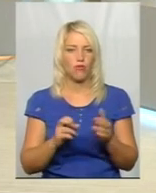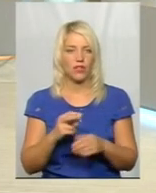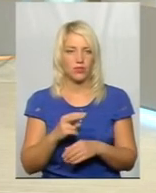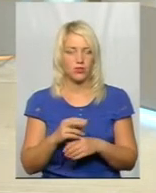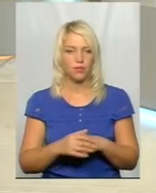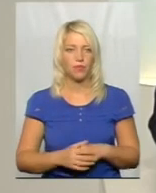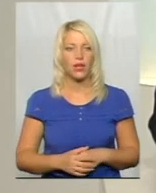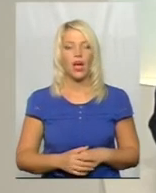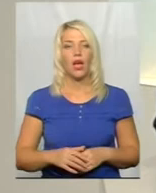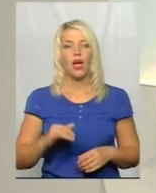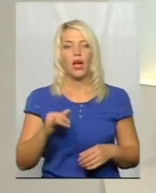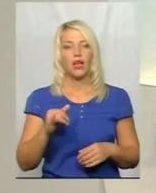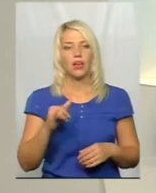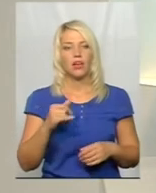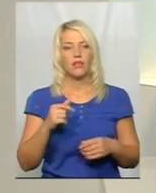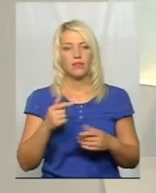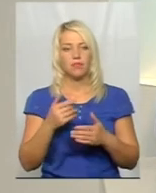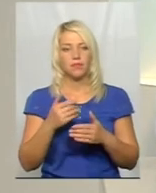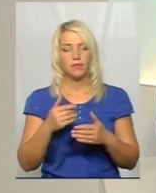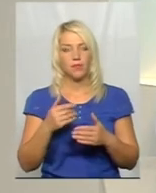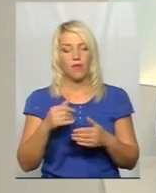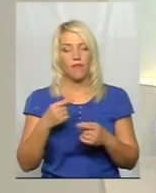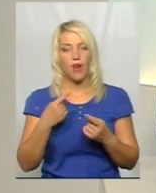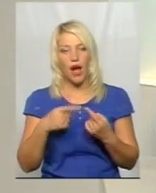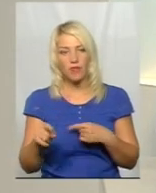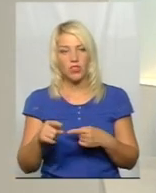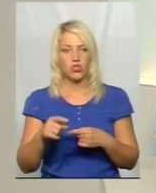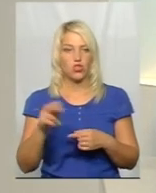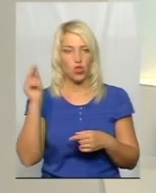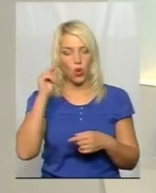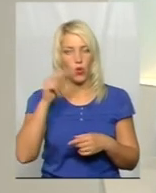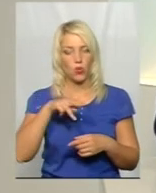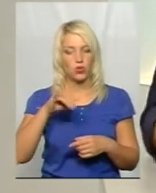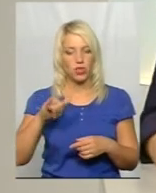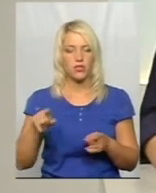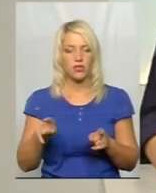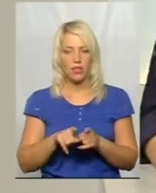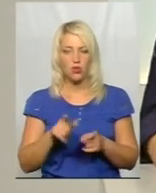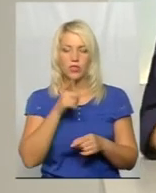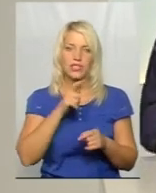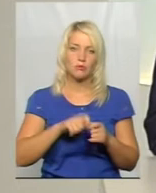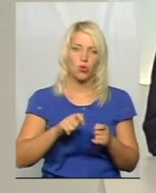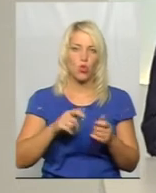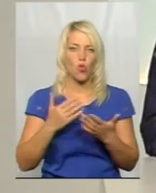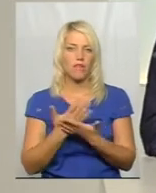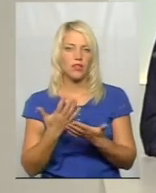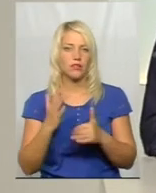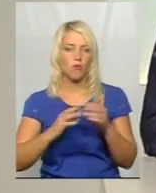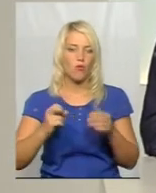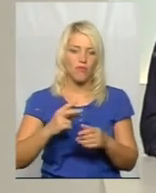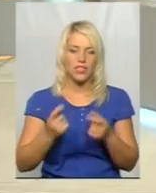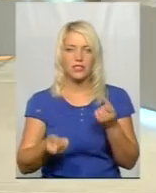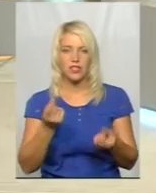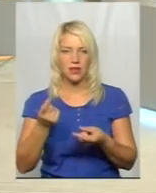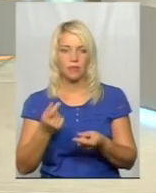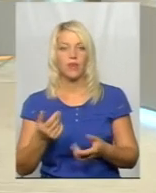в інших училищах області також експериментують, запроваджують нові професії? Так, звичайно, у нас запроваджують нові